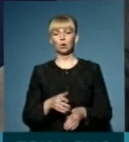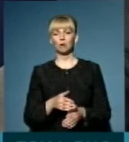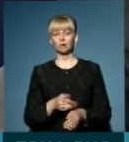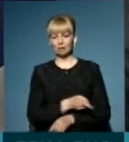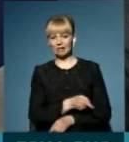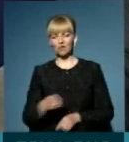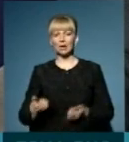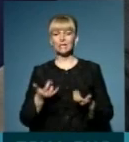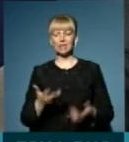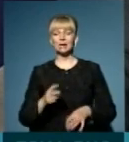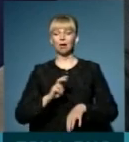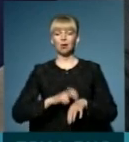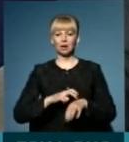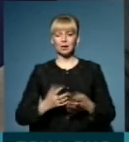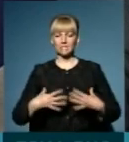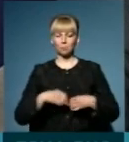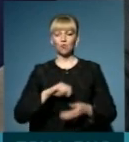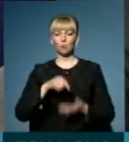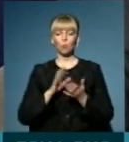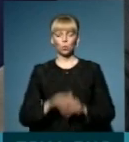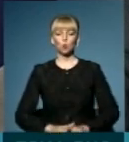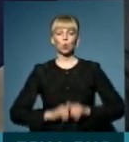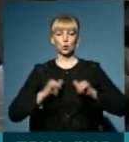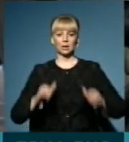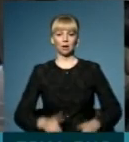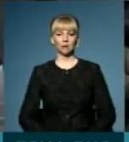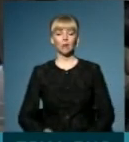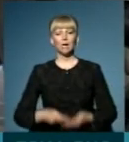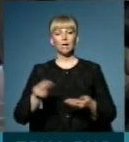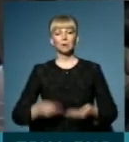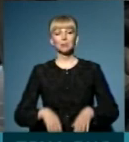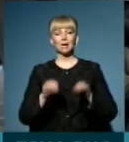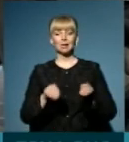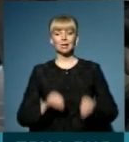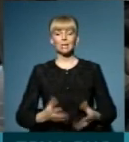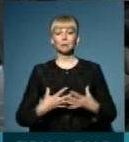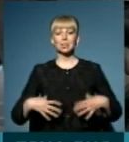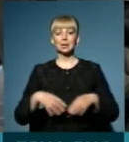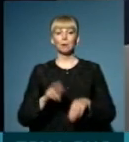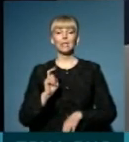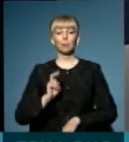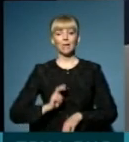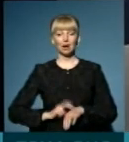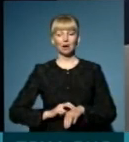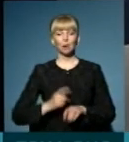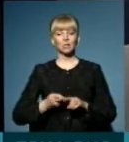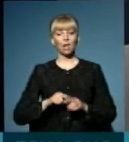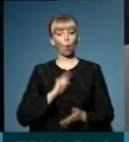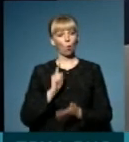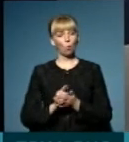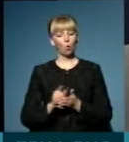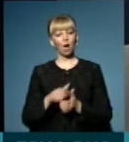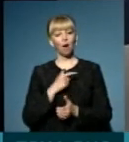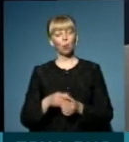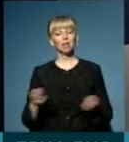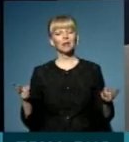і кількість сімейних лікарів в місті буде зростати. Підписання декларації сімейним лікарем – це обов'язковість